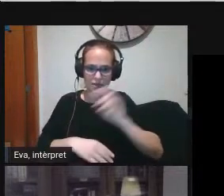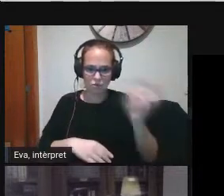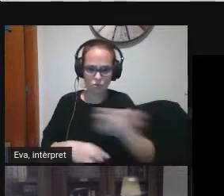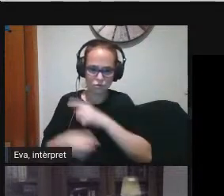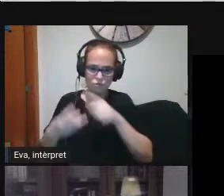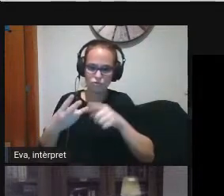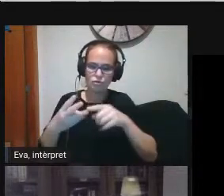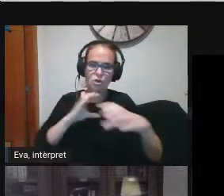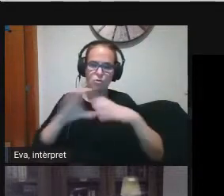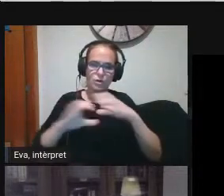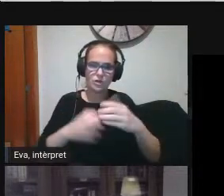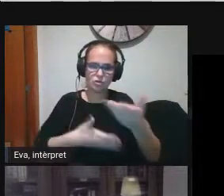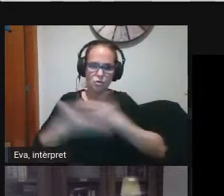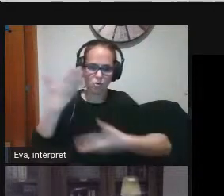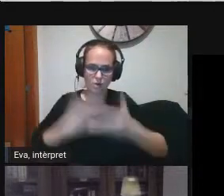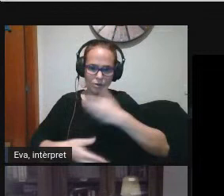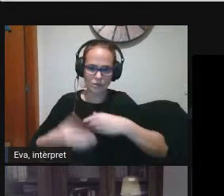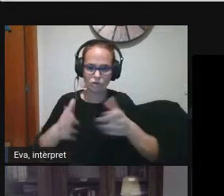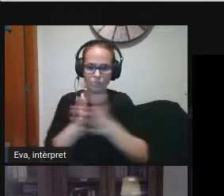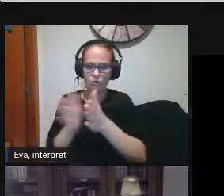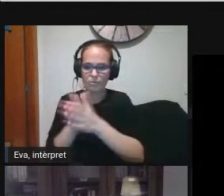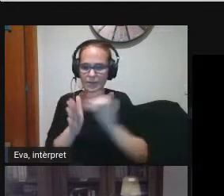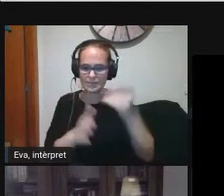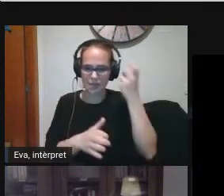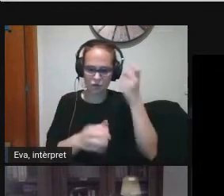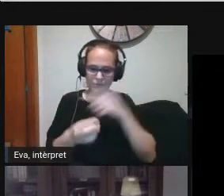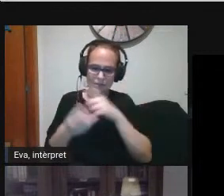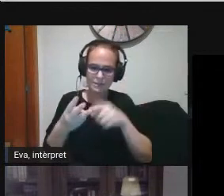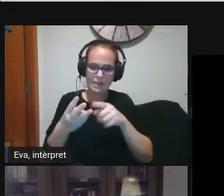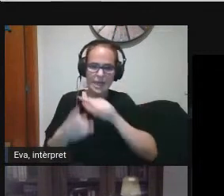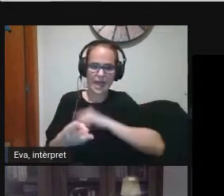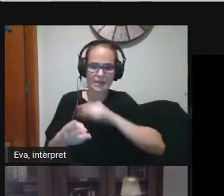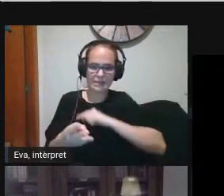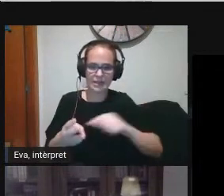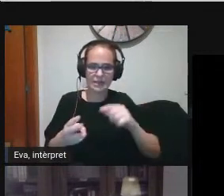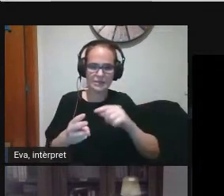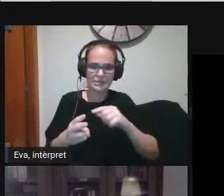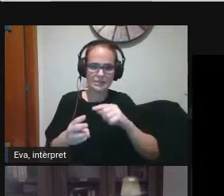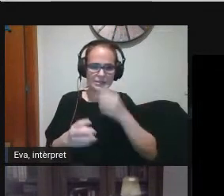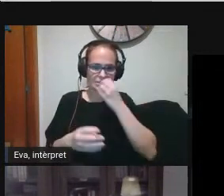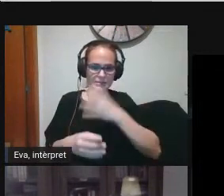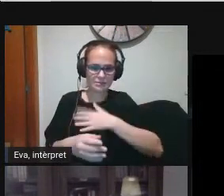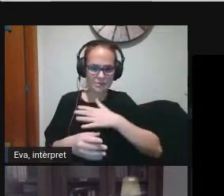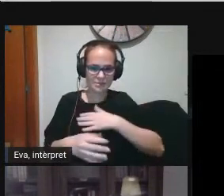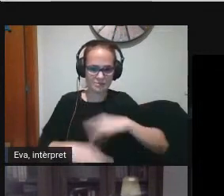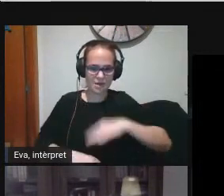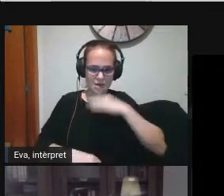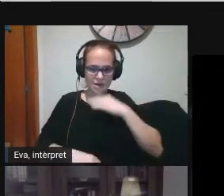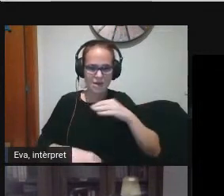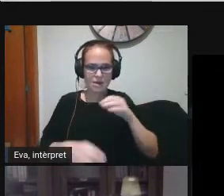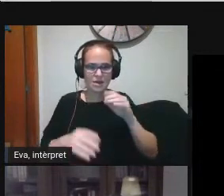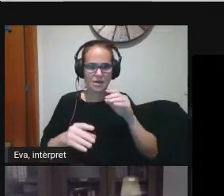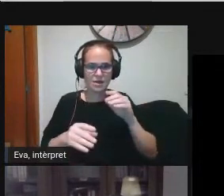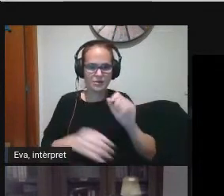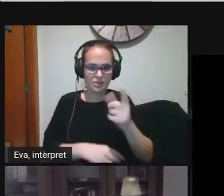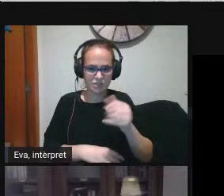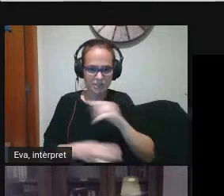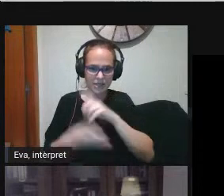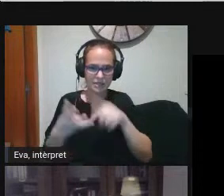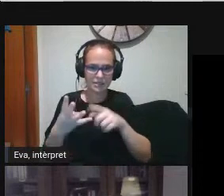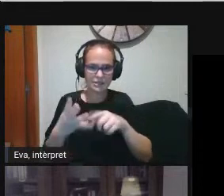pels companys i també amb l'alumnat ètica i civisme digital desenvolupament professional aleshores